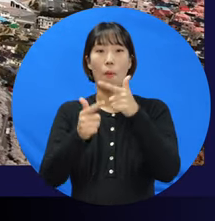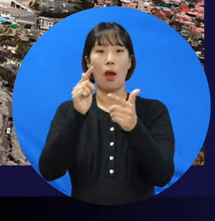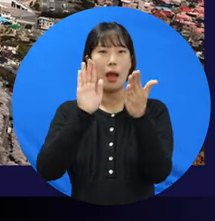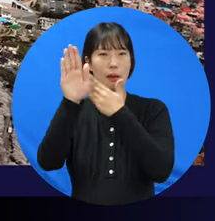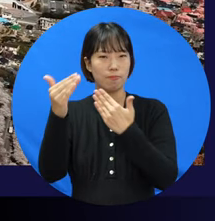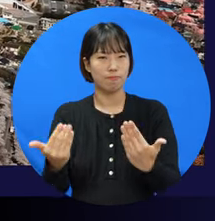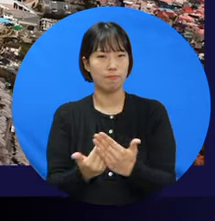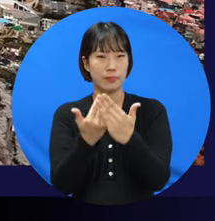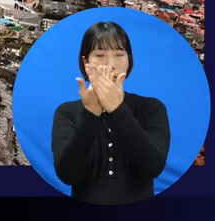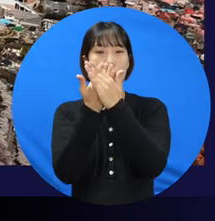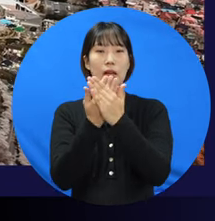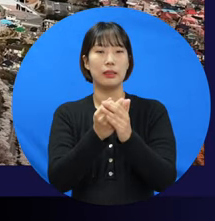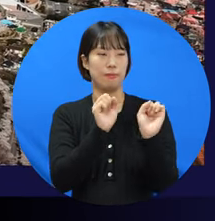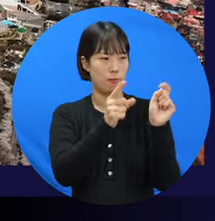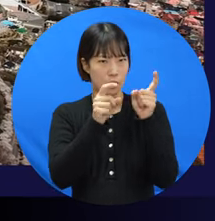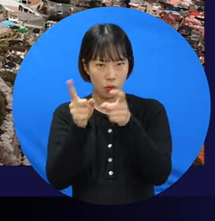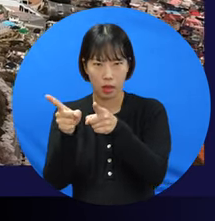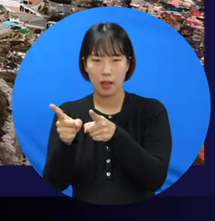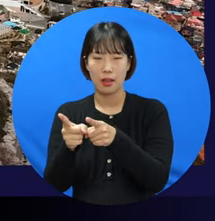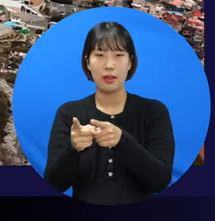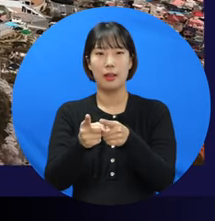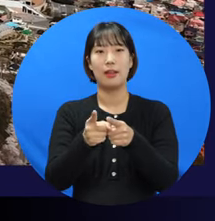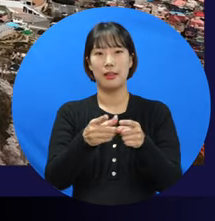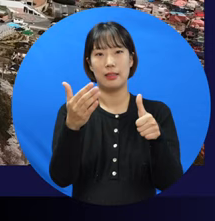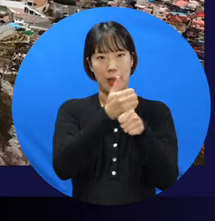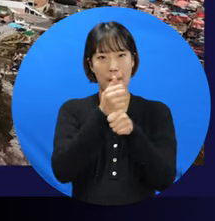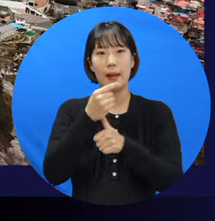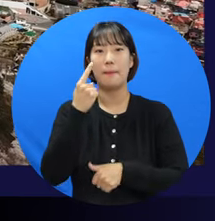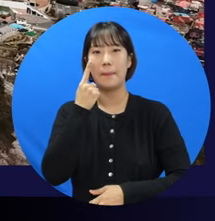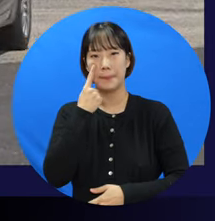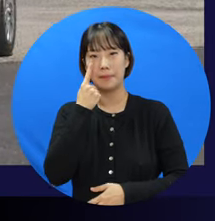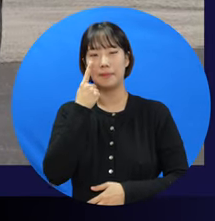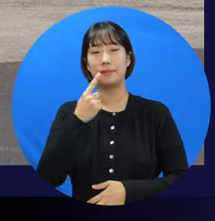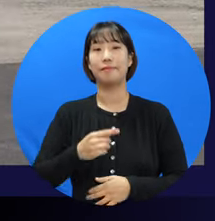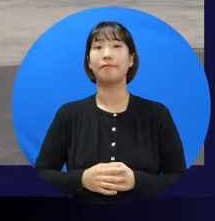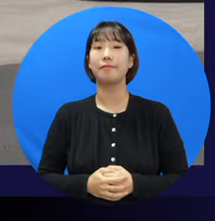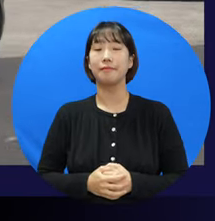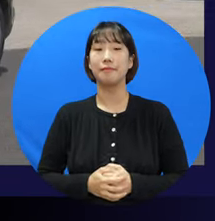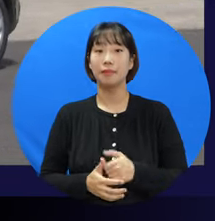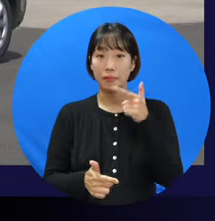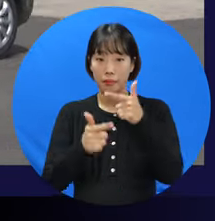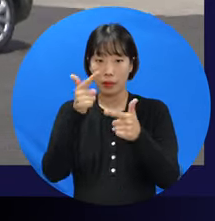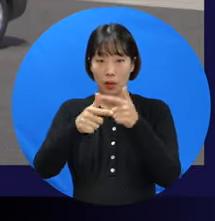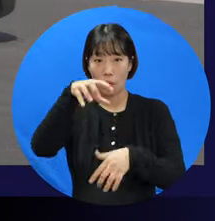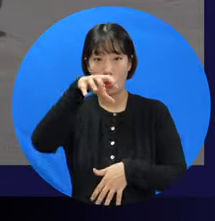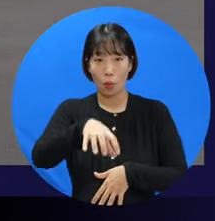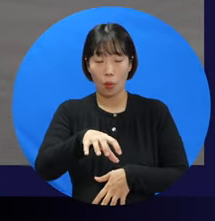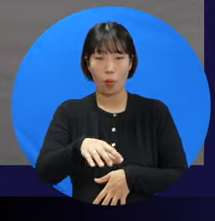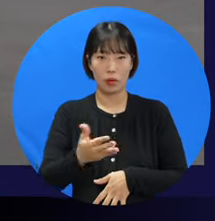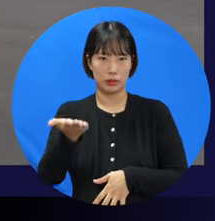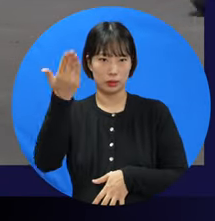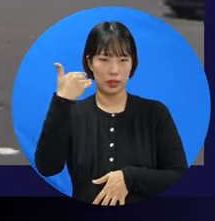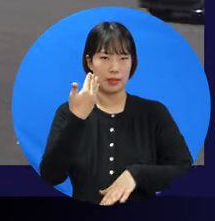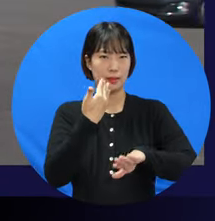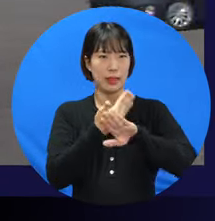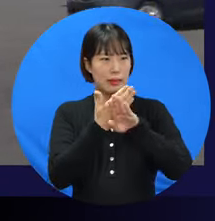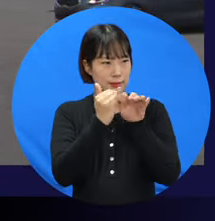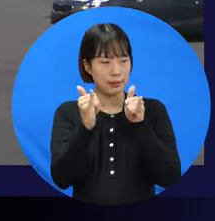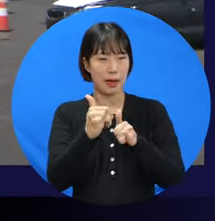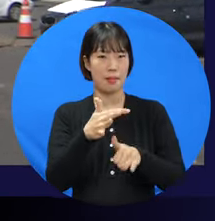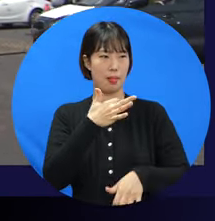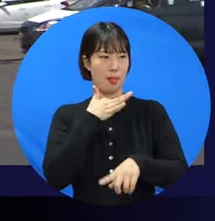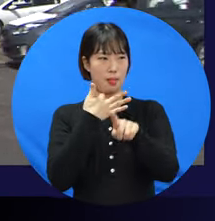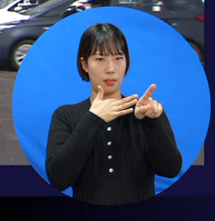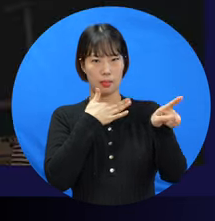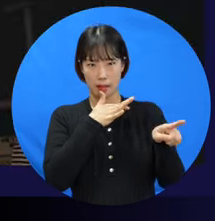번영을 앞둔 지금의 기회를 절대 놓치지 않겠습니다. 우리 목포는 그동안 누구도 가보지